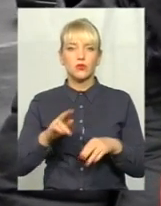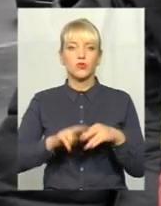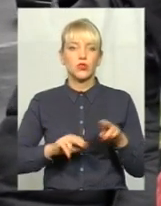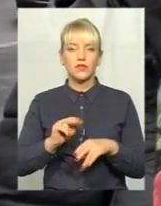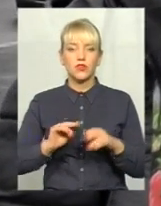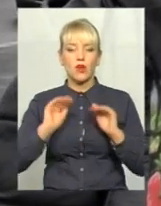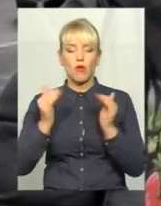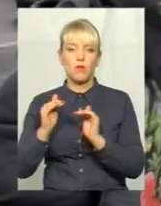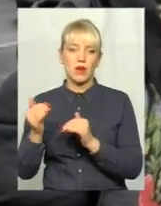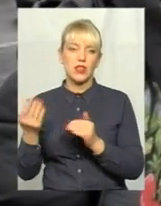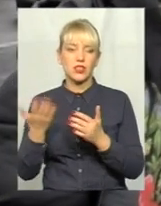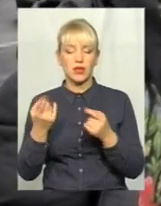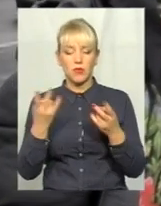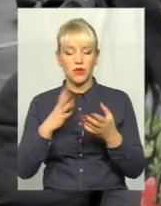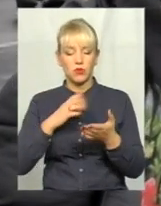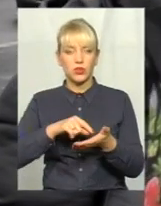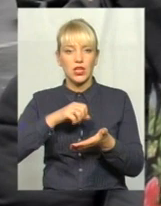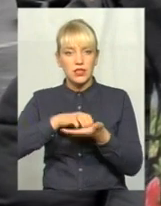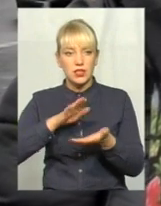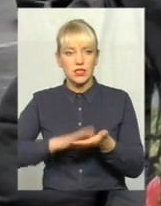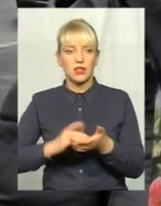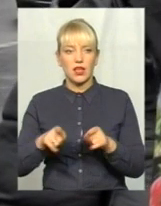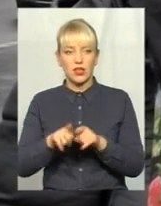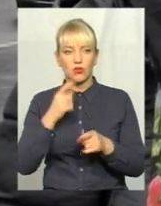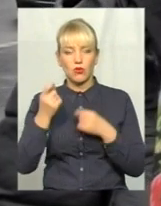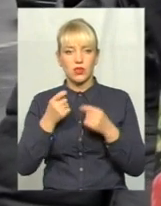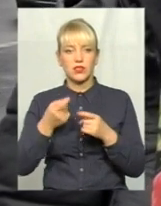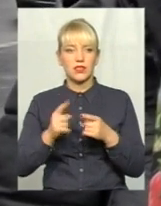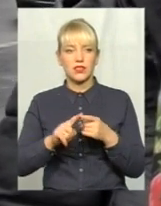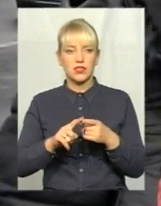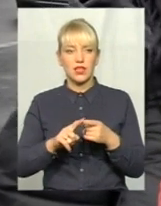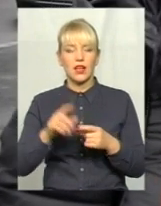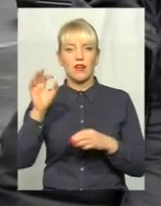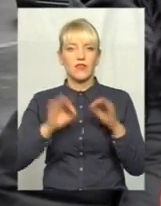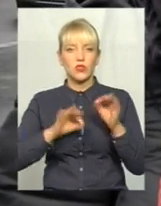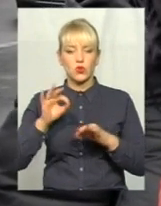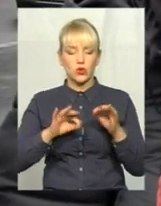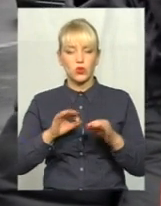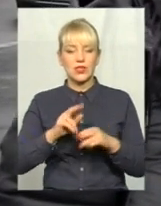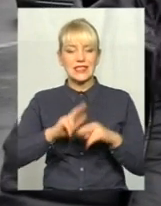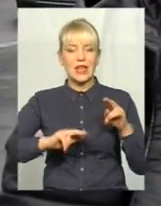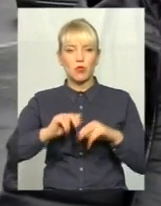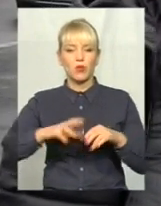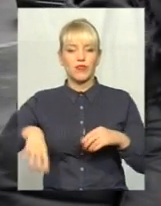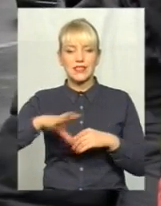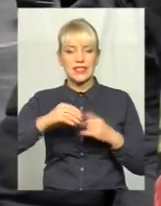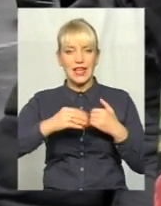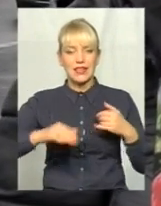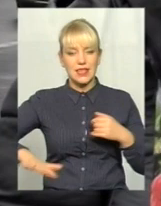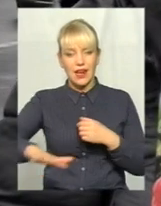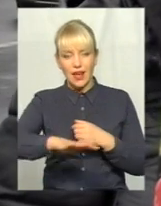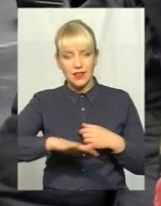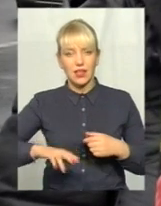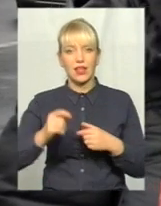чітко має бути зазначено ось такі нюанси. По-перше, це граничний відсоток забудови всієї ділянки. І,